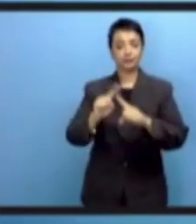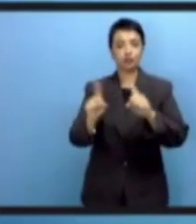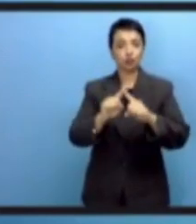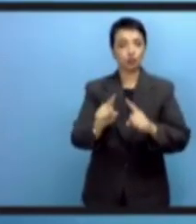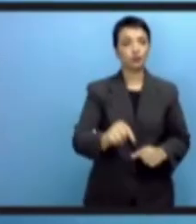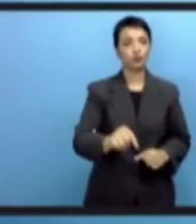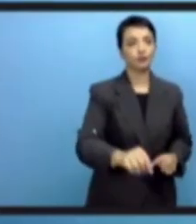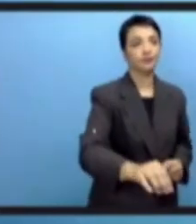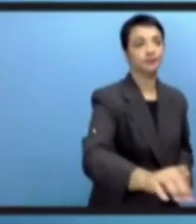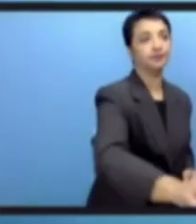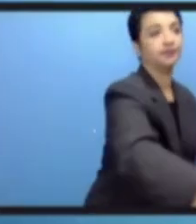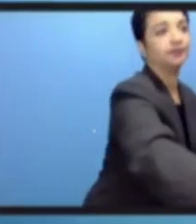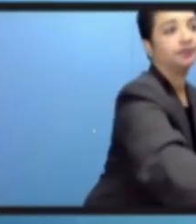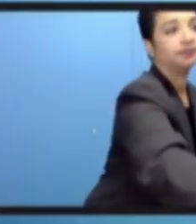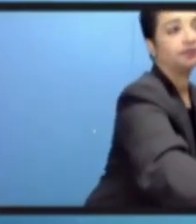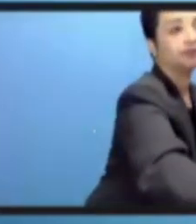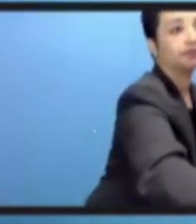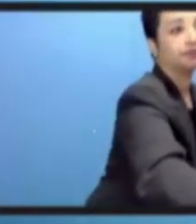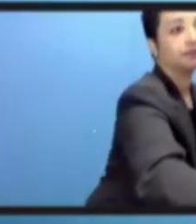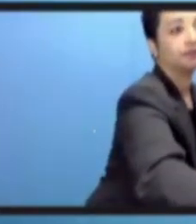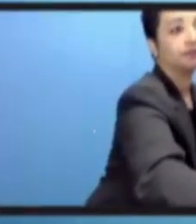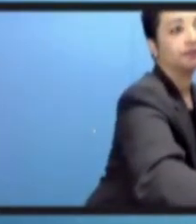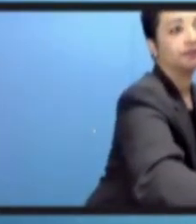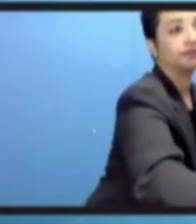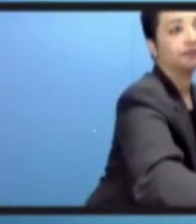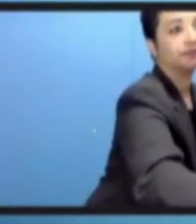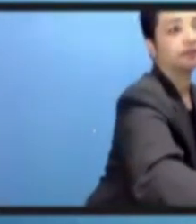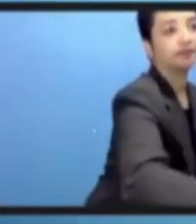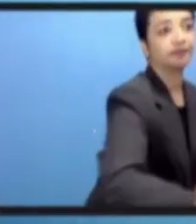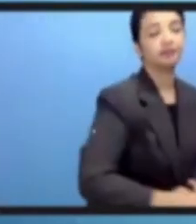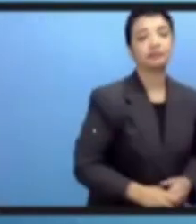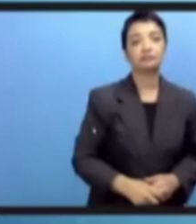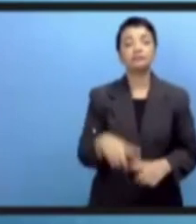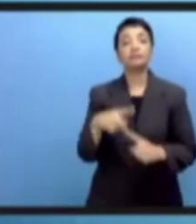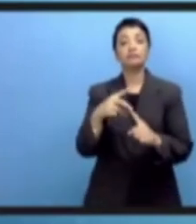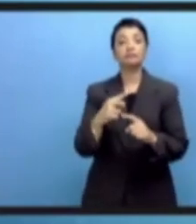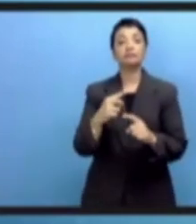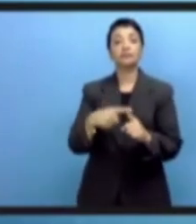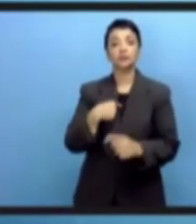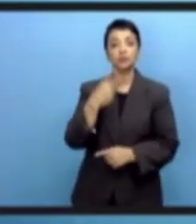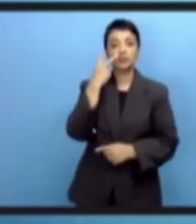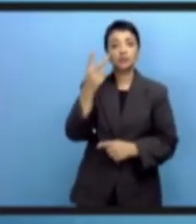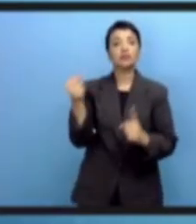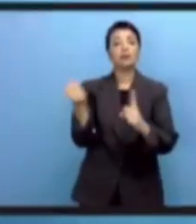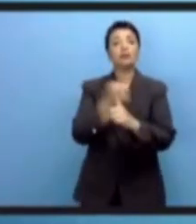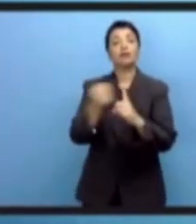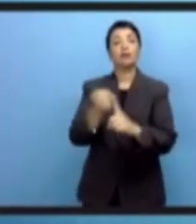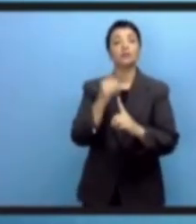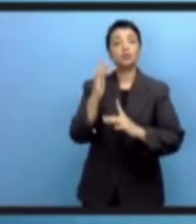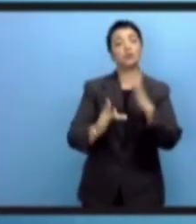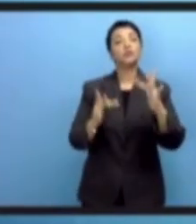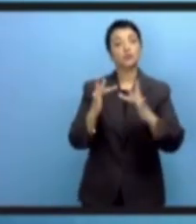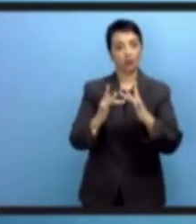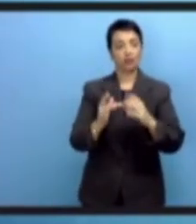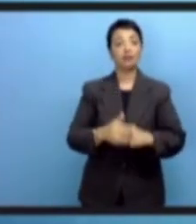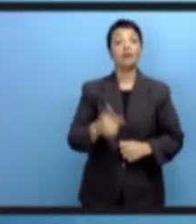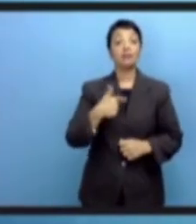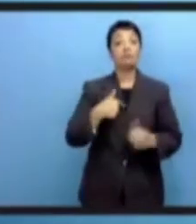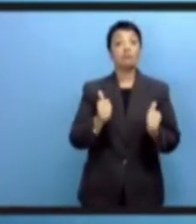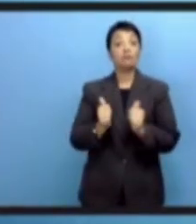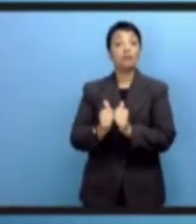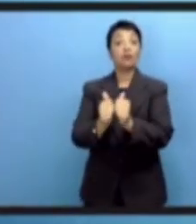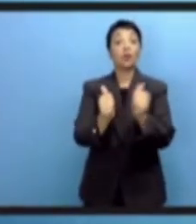Есть ряд причин, которые существуют, которые приводят к злоупотреблениям,